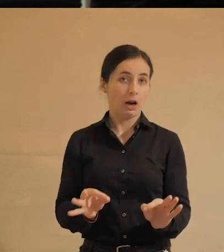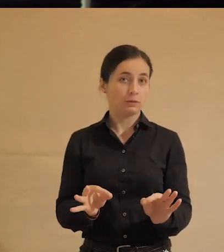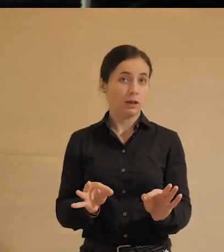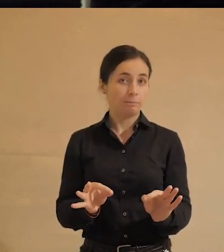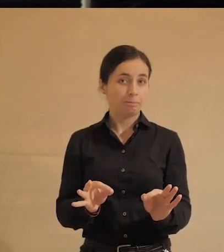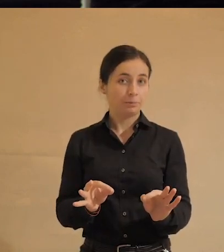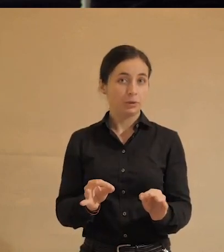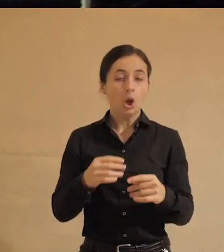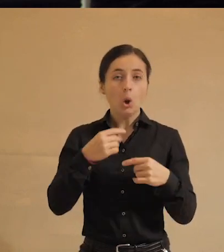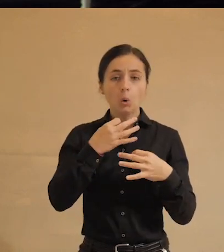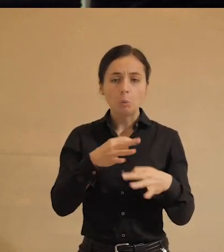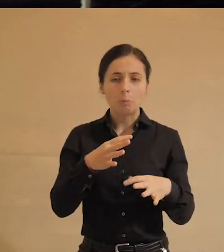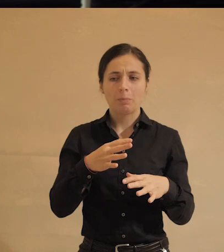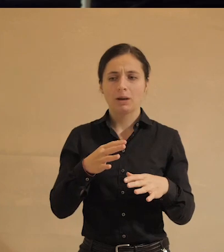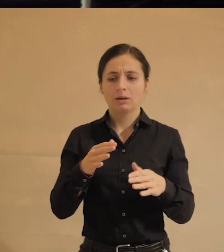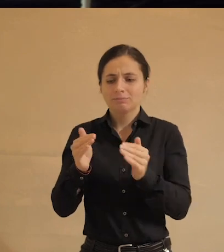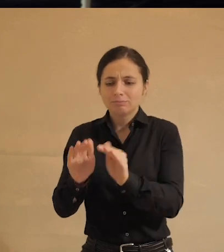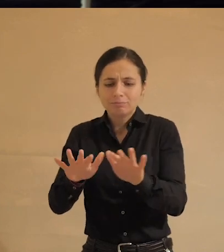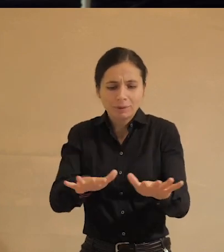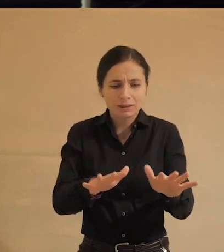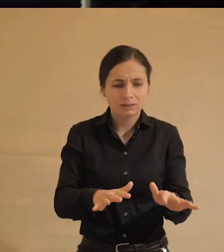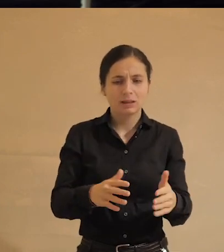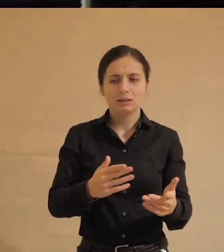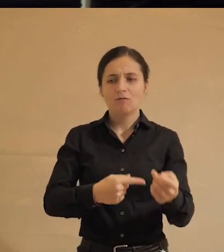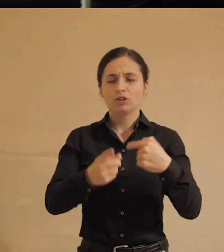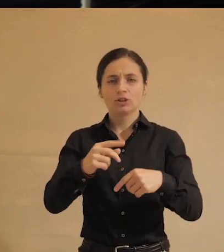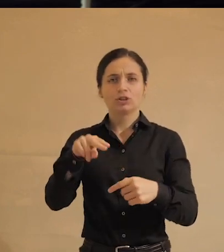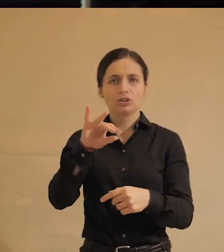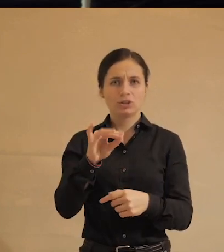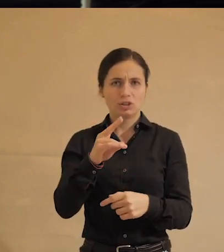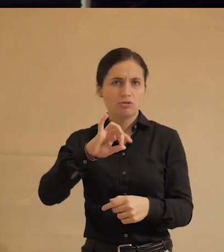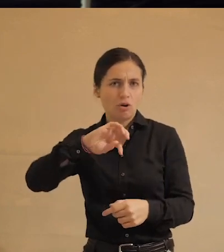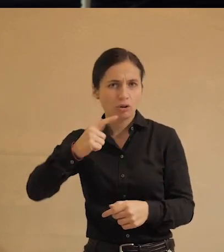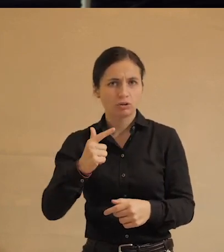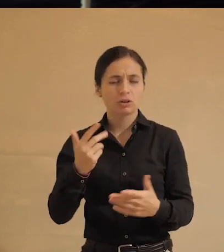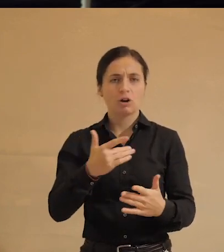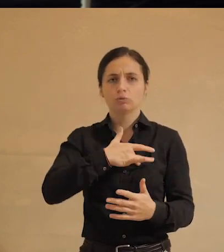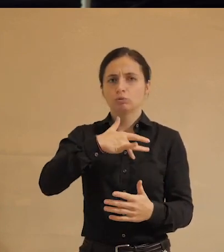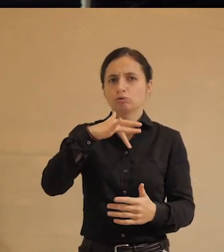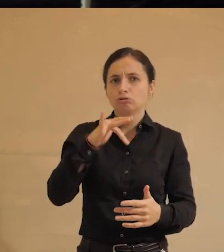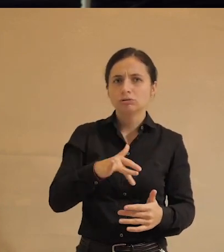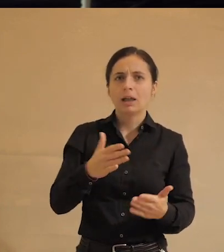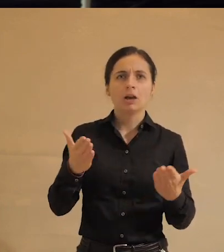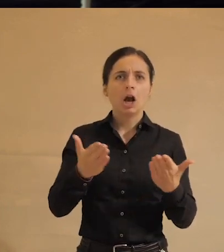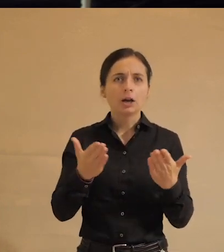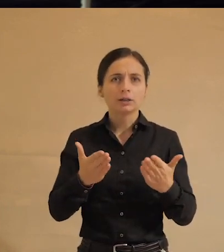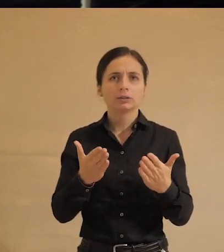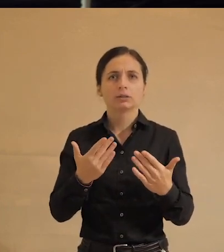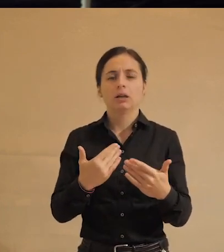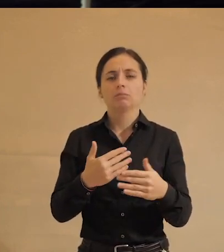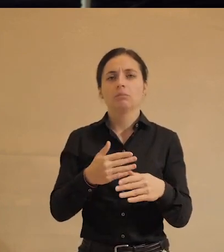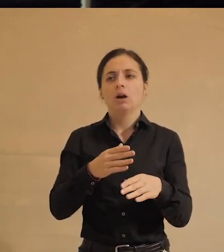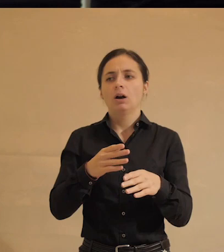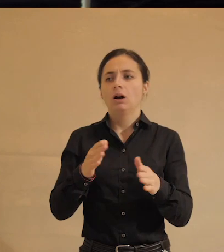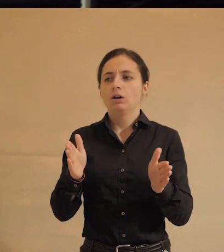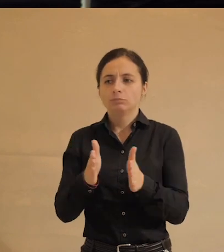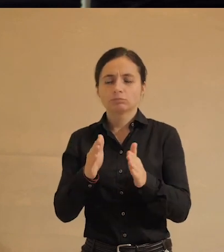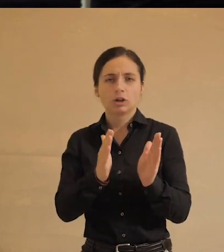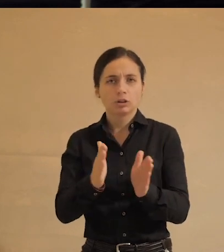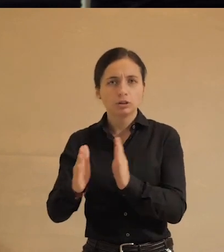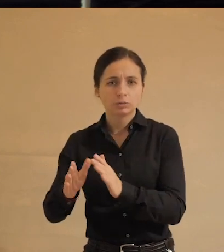Опять же, любые локальные всплески, возвращение дикостей, ужесточение каких-то помирающих режимов,